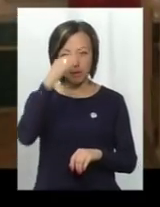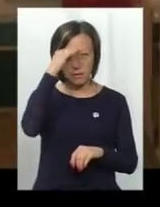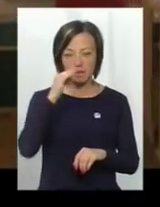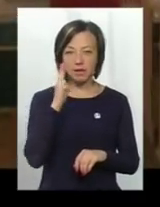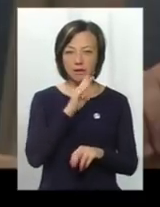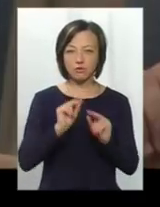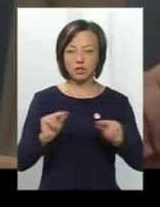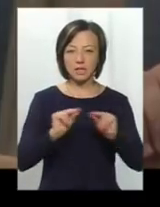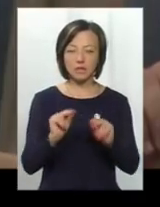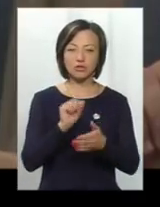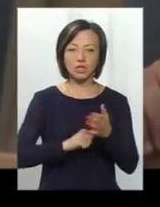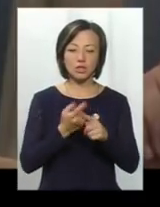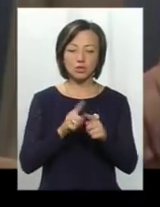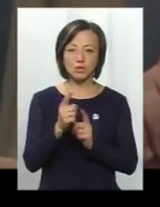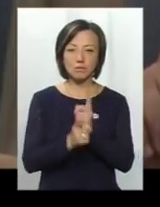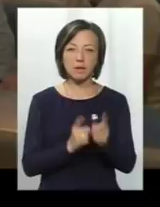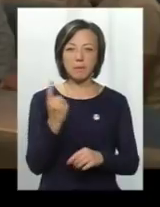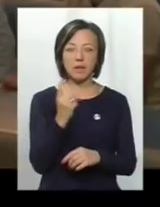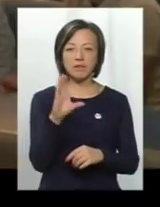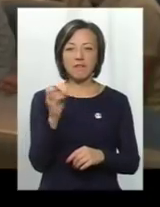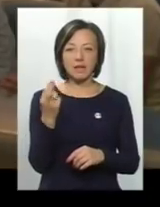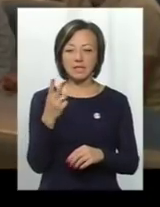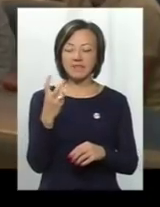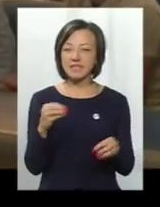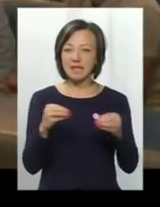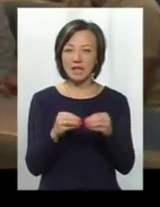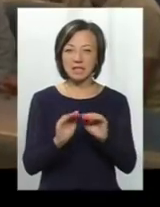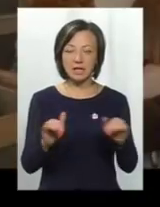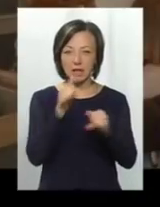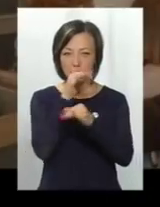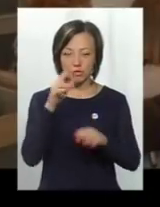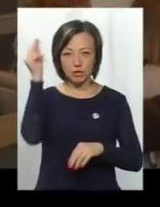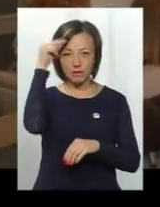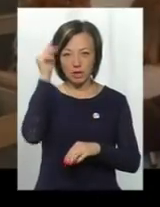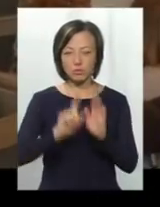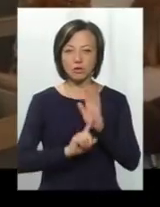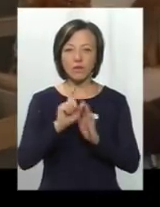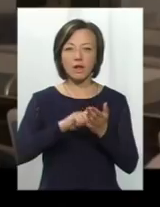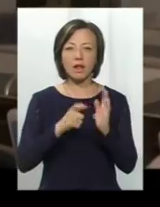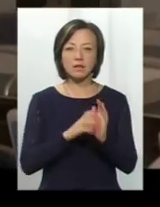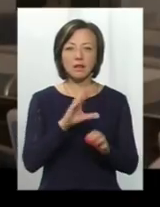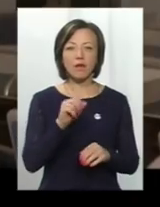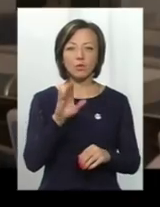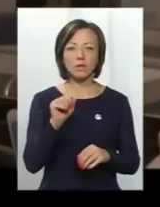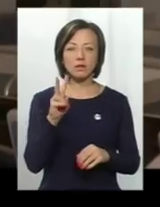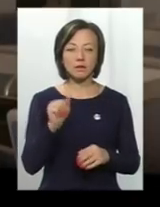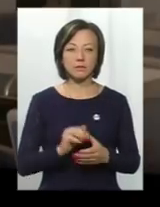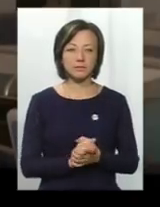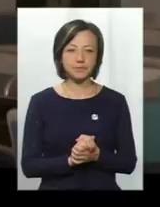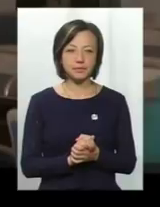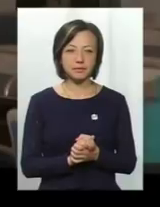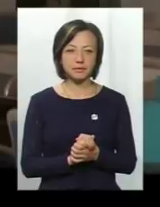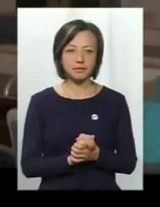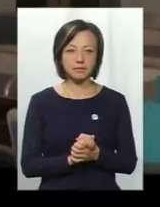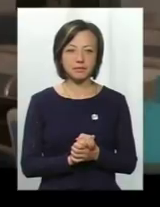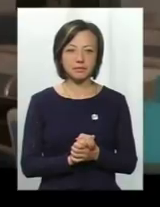кажуть, через цю зміну з 1 вересня 210 дітей не зможуть навчатися у початкових класах «Славутинки». Діти, які почали навчання